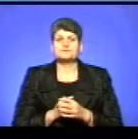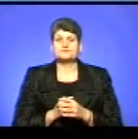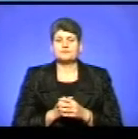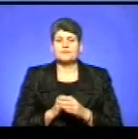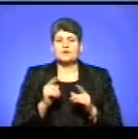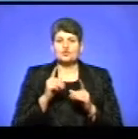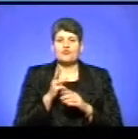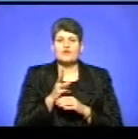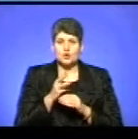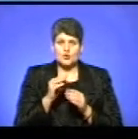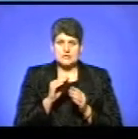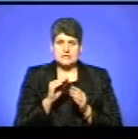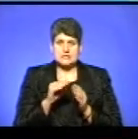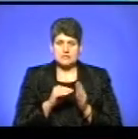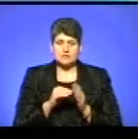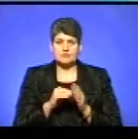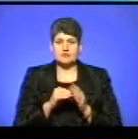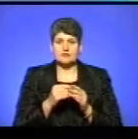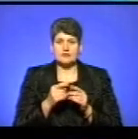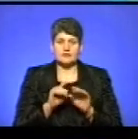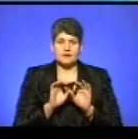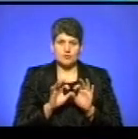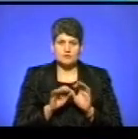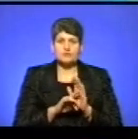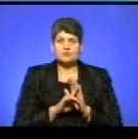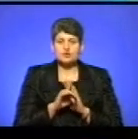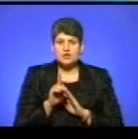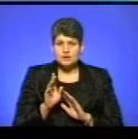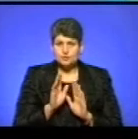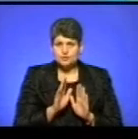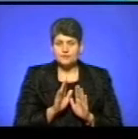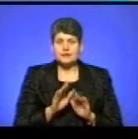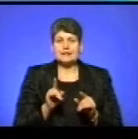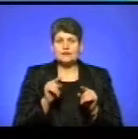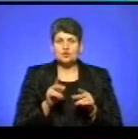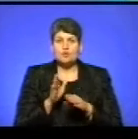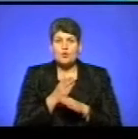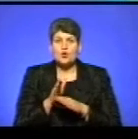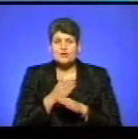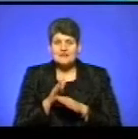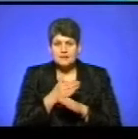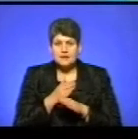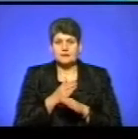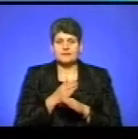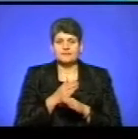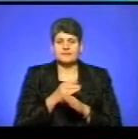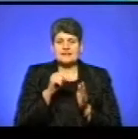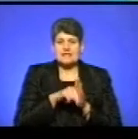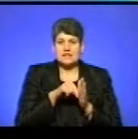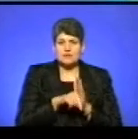Щодо відеозапису, отже, так як я пояснював спочатку, для того, щоб розрізняти розуміння значення